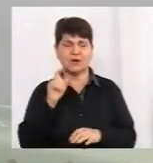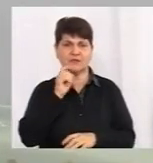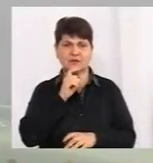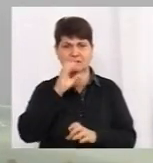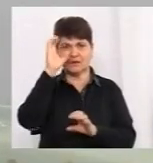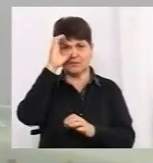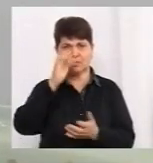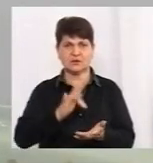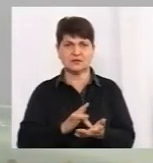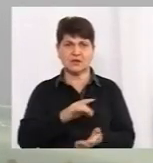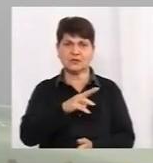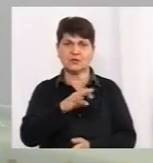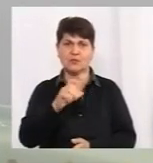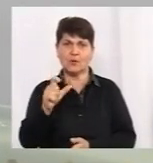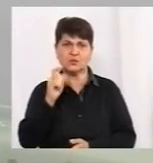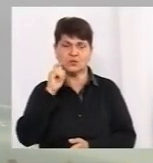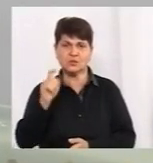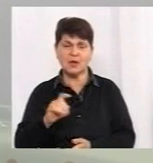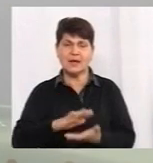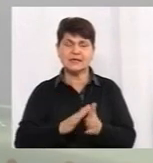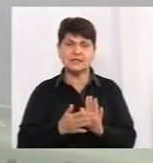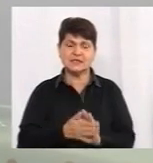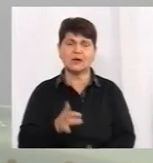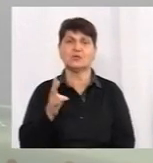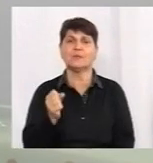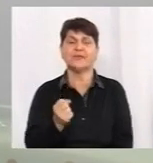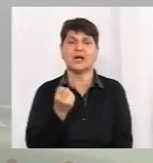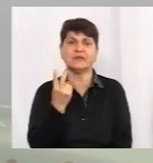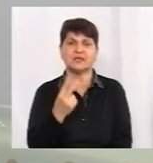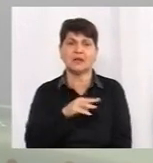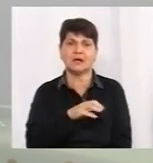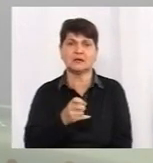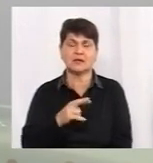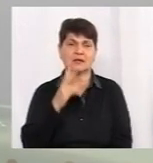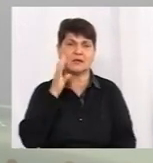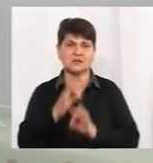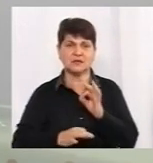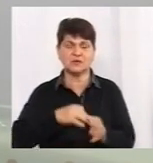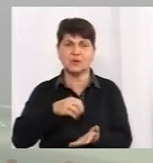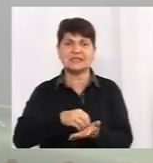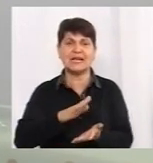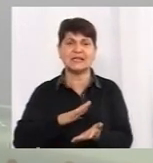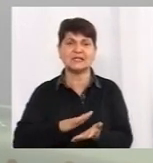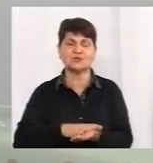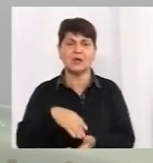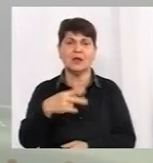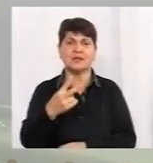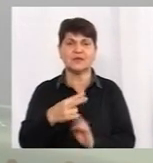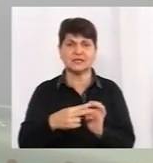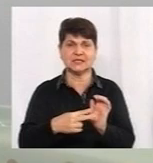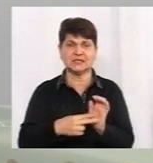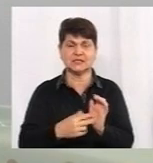центру МОЗ України, станом на 12 травня за добу на Вінниччині зареєстровано 27 нових випадків